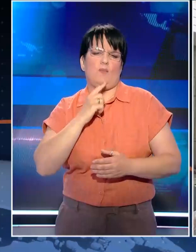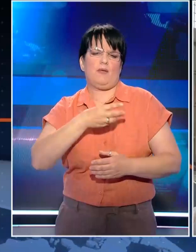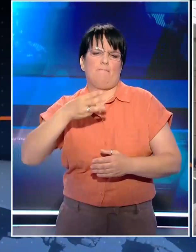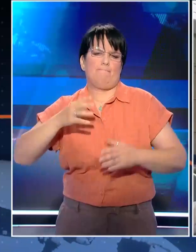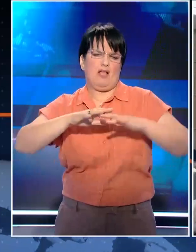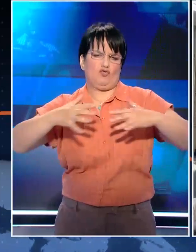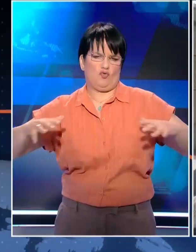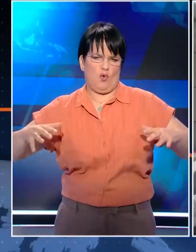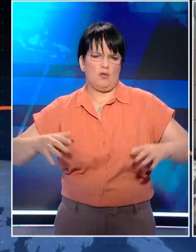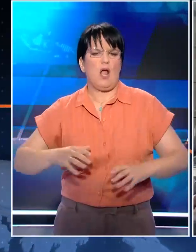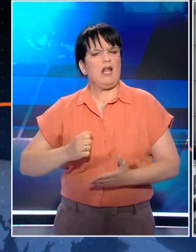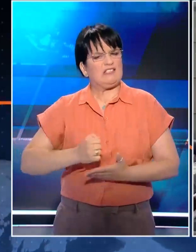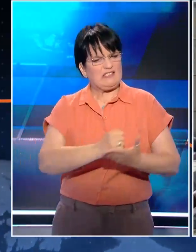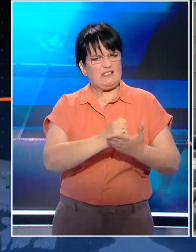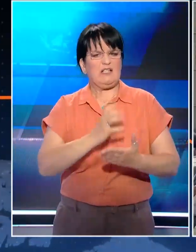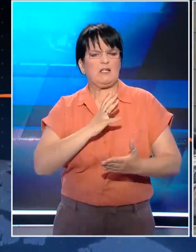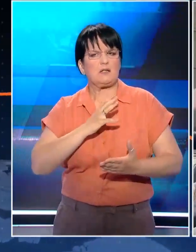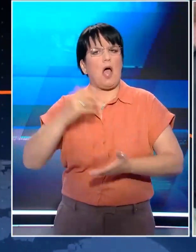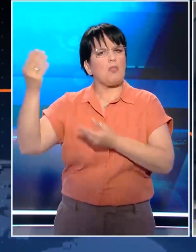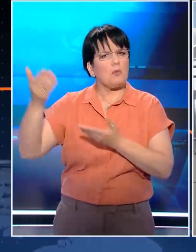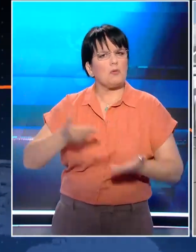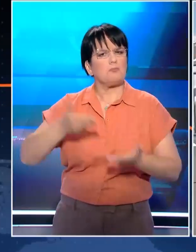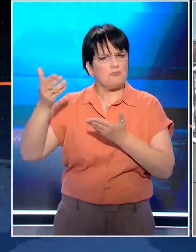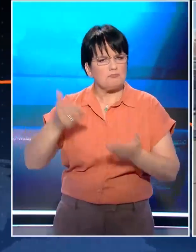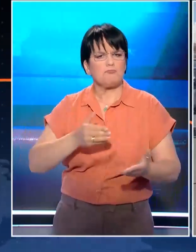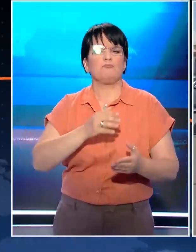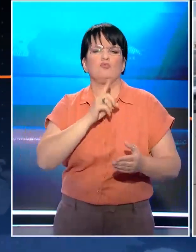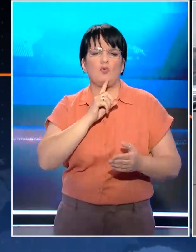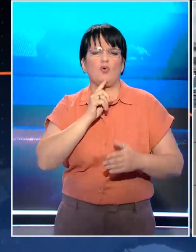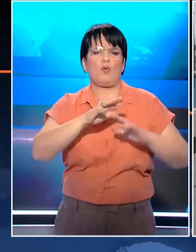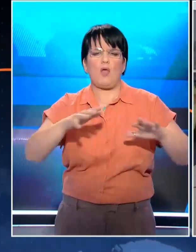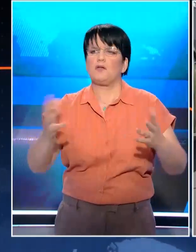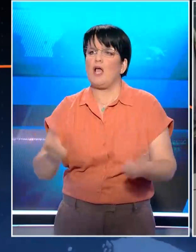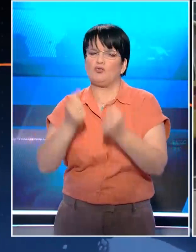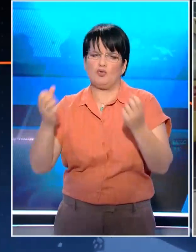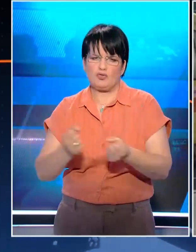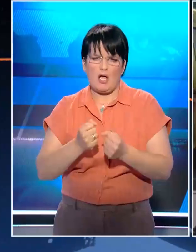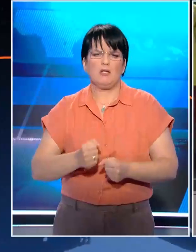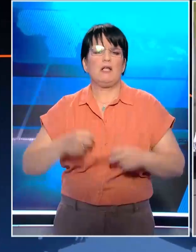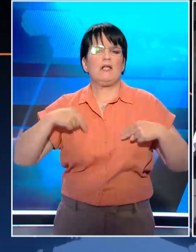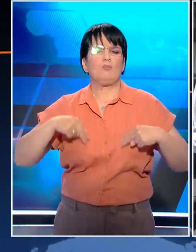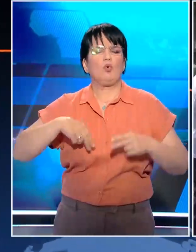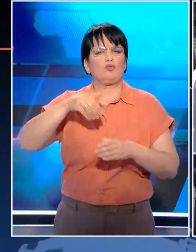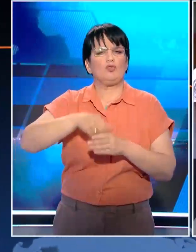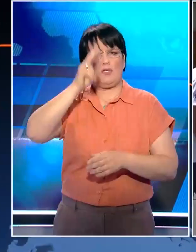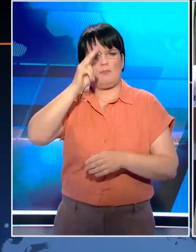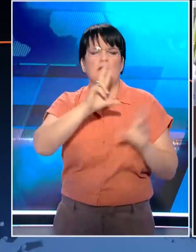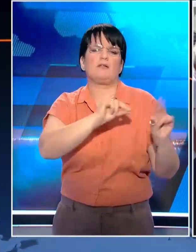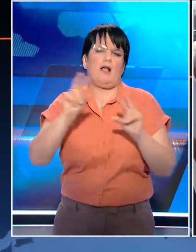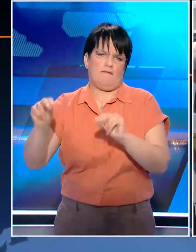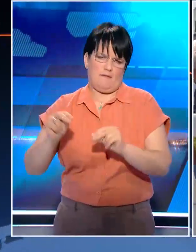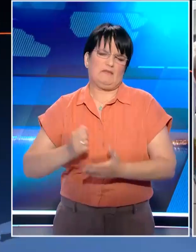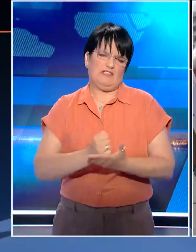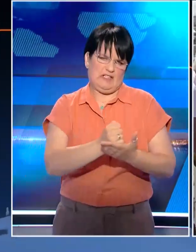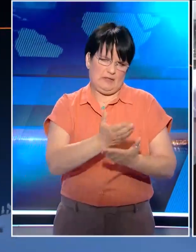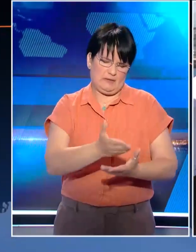στη Μεσόγειο και με αλληλεγγύη να δεχόμαστε ανθρώπους που έχουν διασωθεί στη θάλασσα, δήλωσε ανάμεσα σε άλλα η Υπουργός Ισοτερικών της